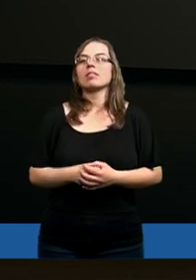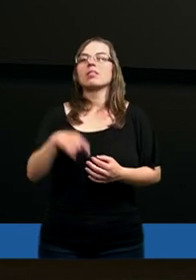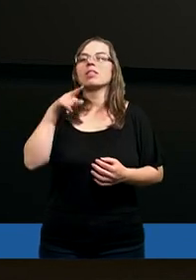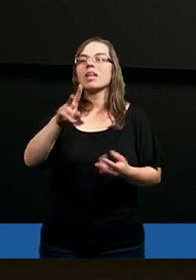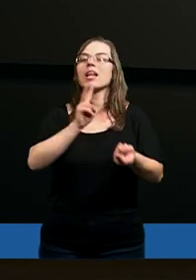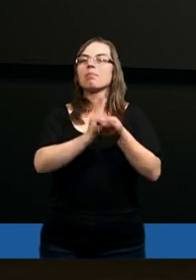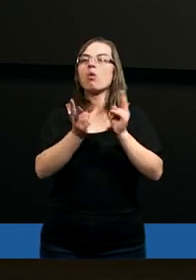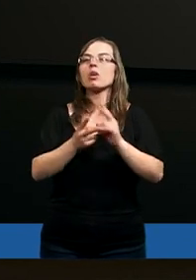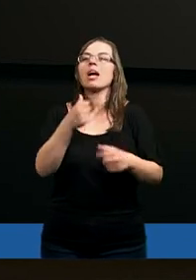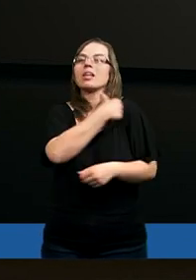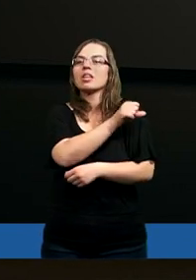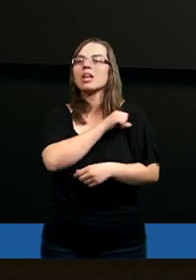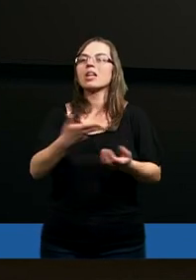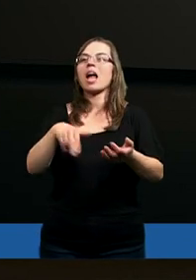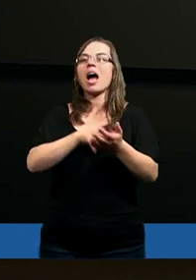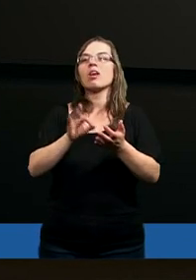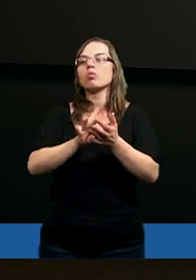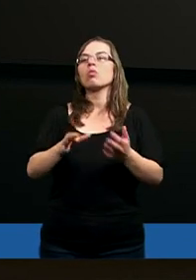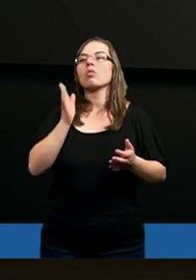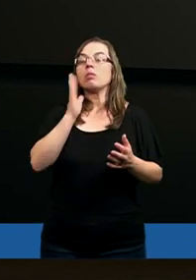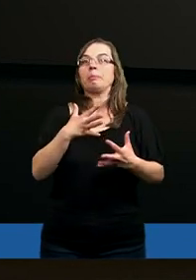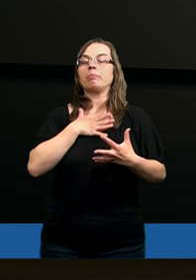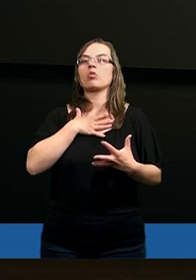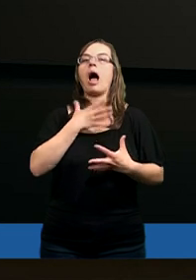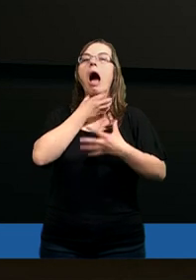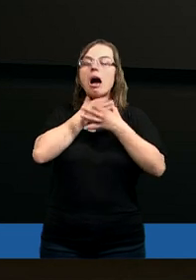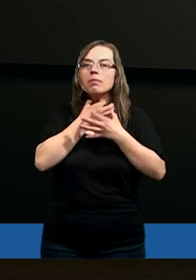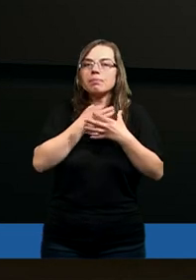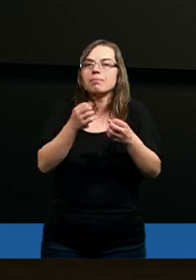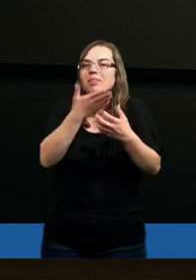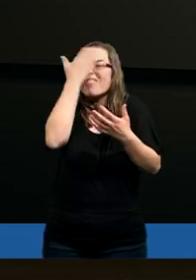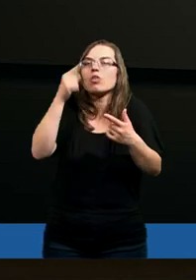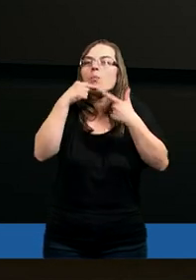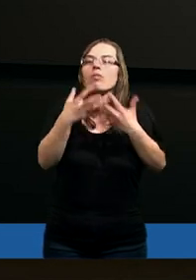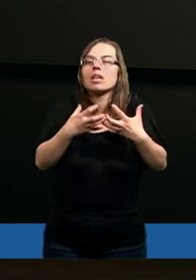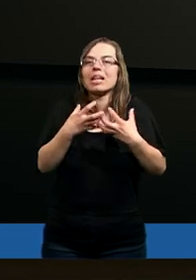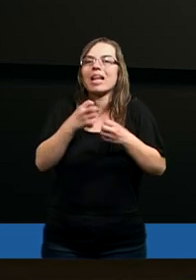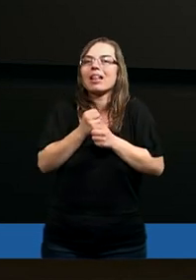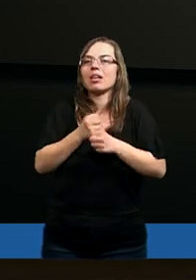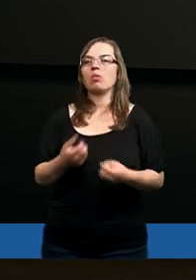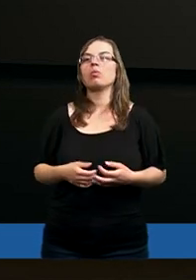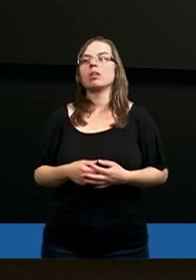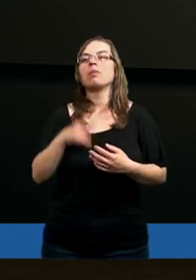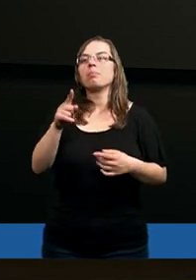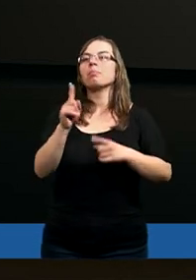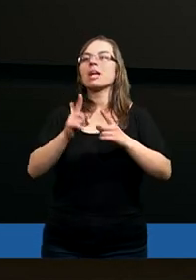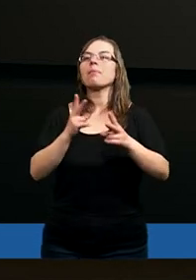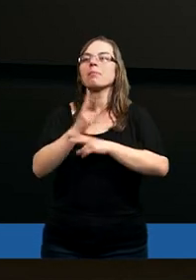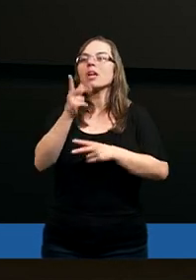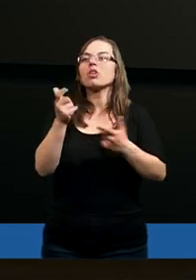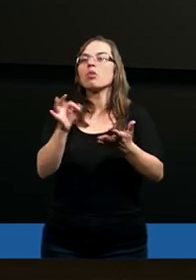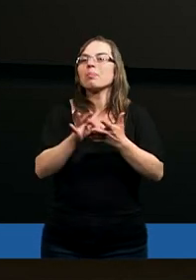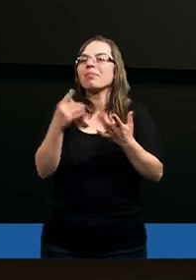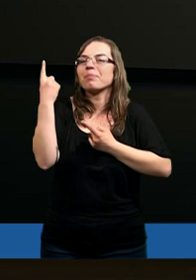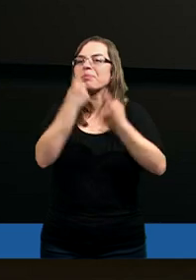Są spotkania chrześcijańskie, na których niektórzy są zakałą. No wiecie, to już naprawdę musi przekraczać